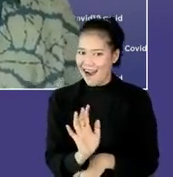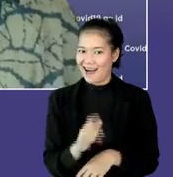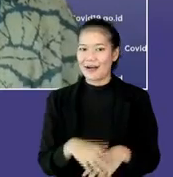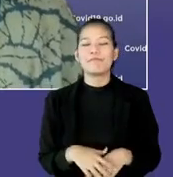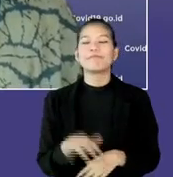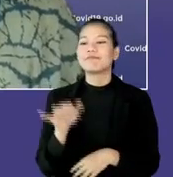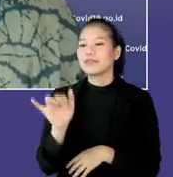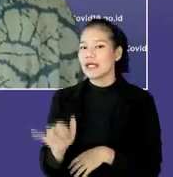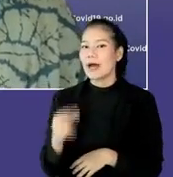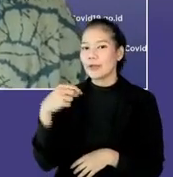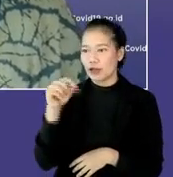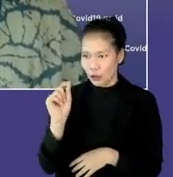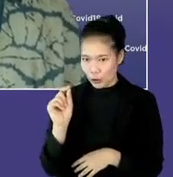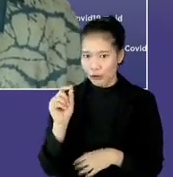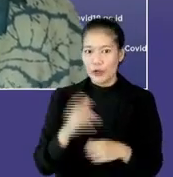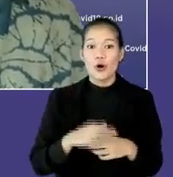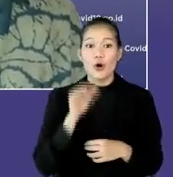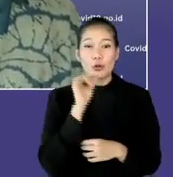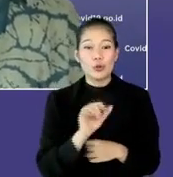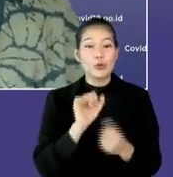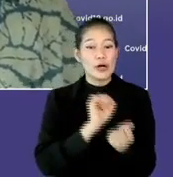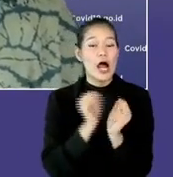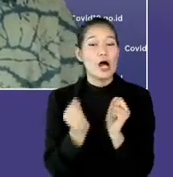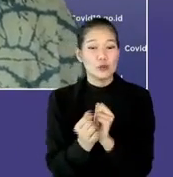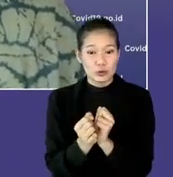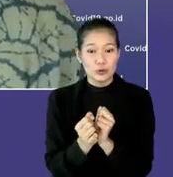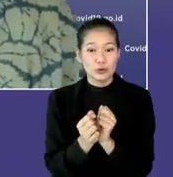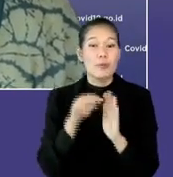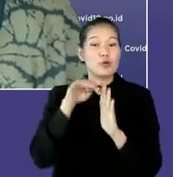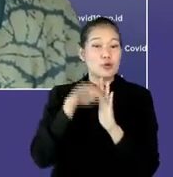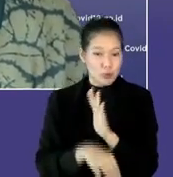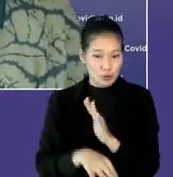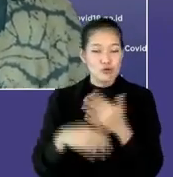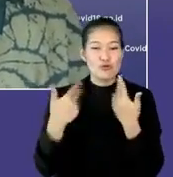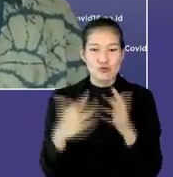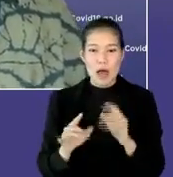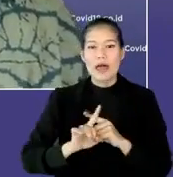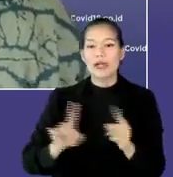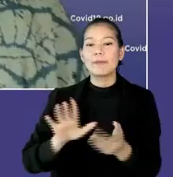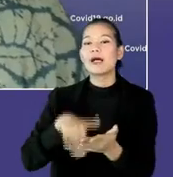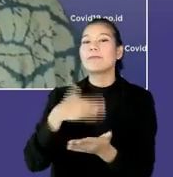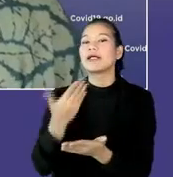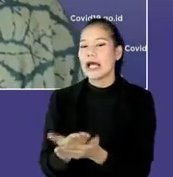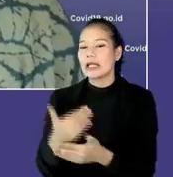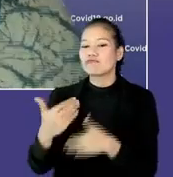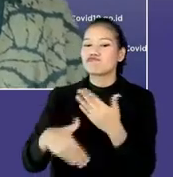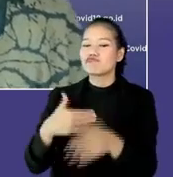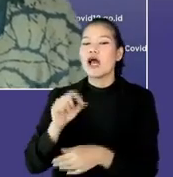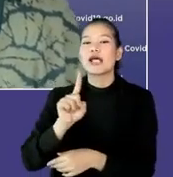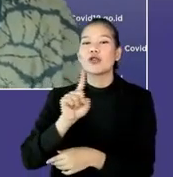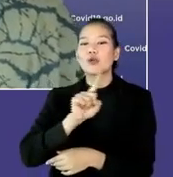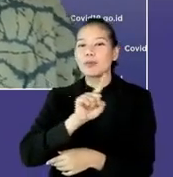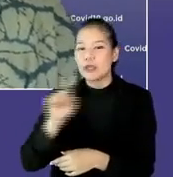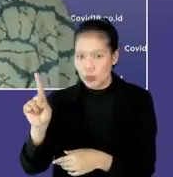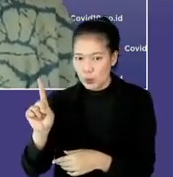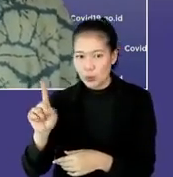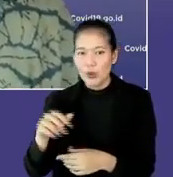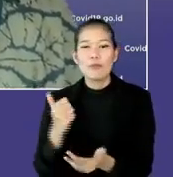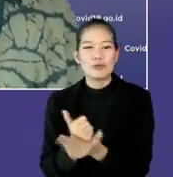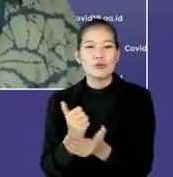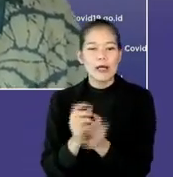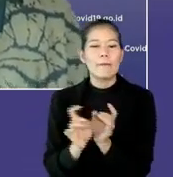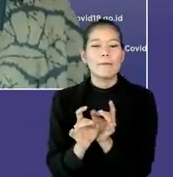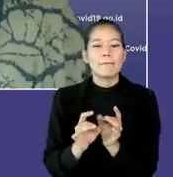Betul. Jadi kalau kita lihat penurunan kasus mungkin sudah terjadi 3 pekan. Tapi kematian ini baru berjalan 1 pekan. Ya jadi memang ada